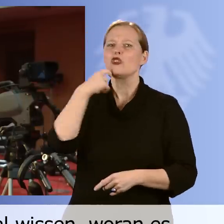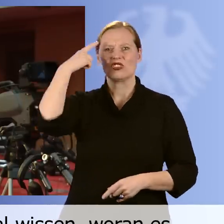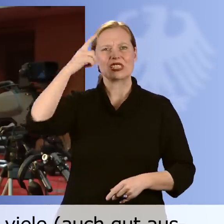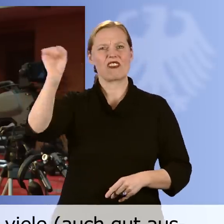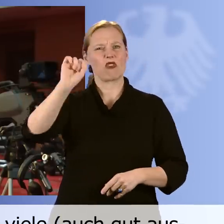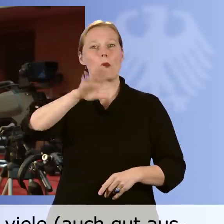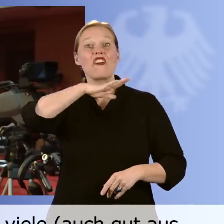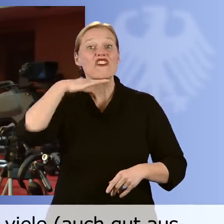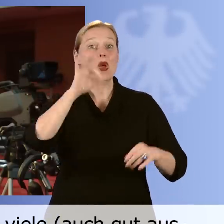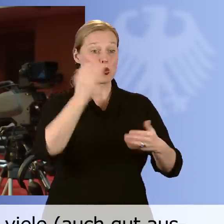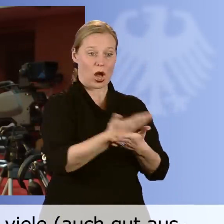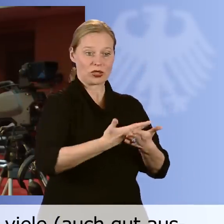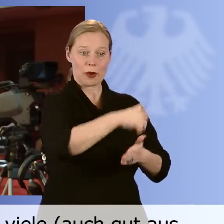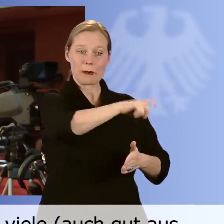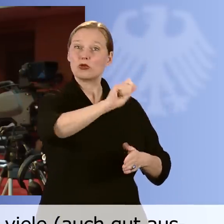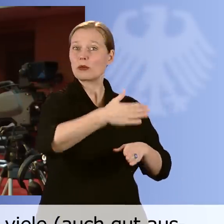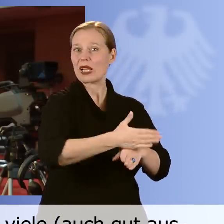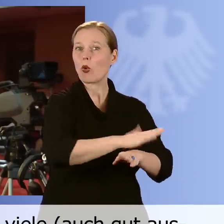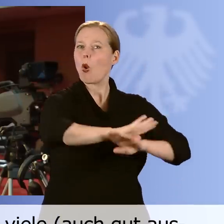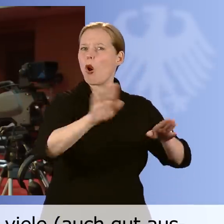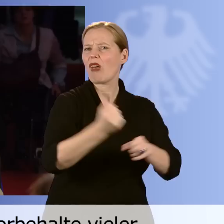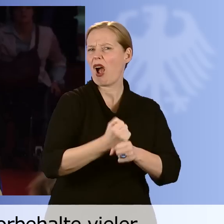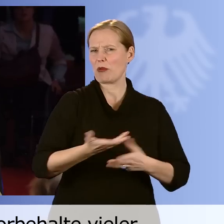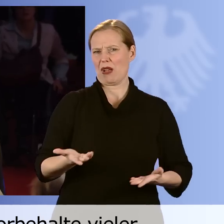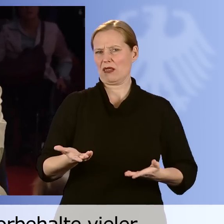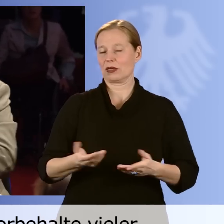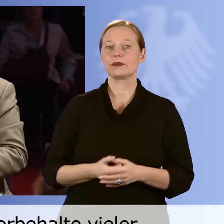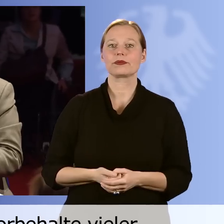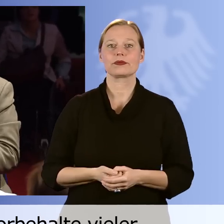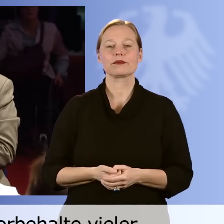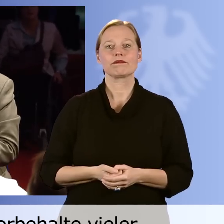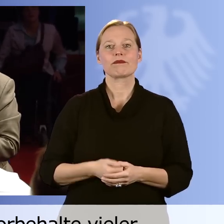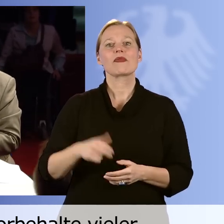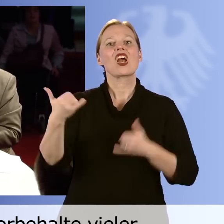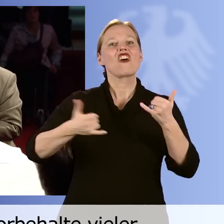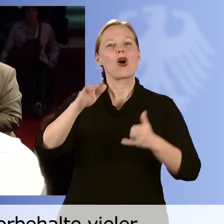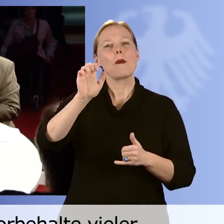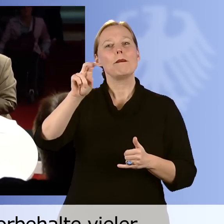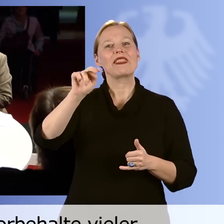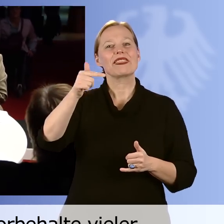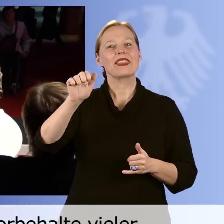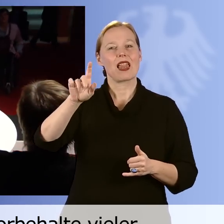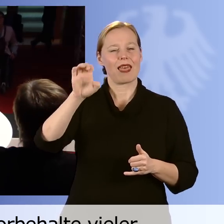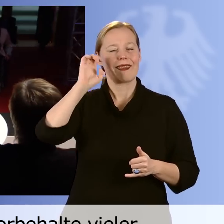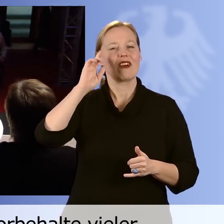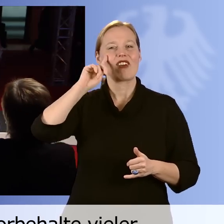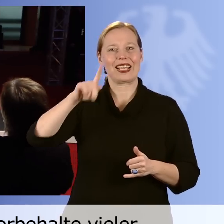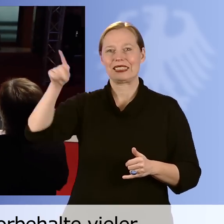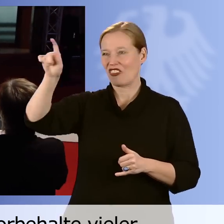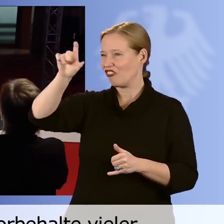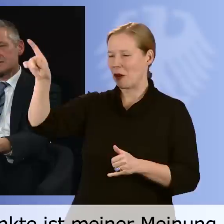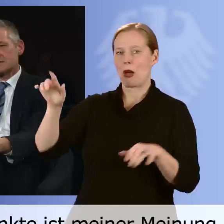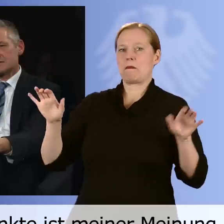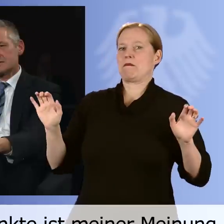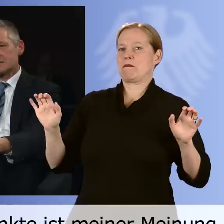immer noch so viele auch gut ausgebildete Menschen mit Behinderung ohne Arbeit sind. Verena Bentele kennt die Vorbehalte vieler Unternehmerinnen und